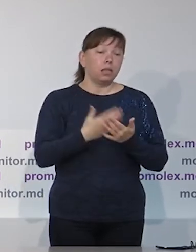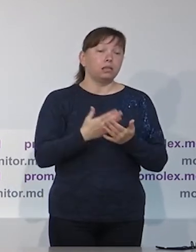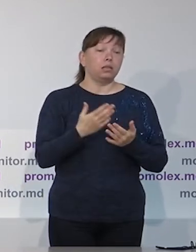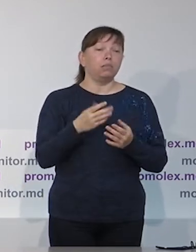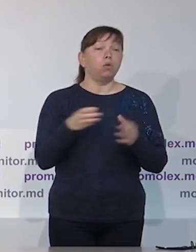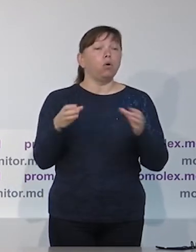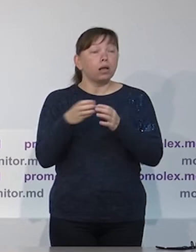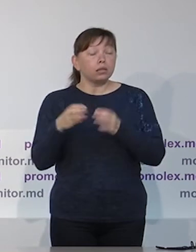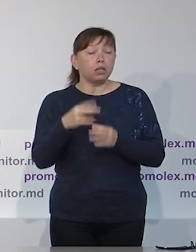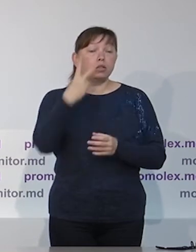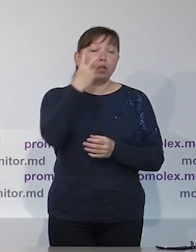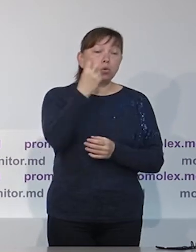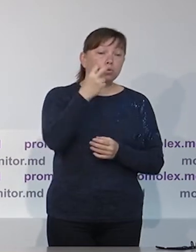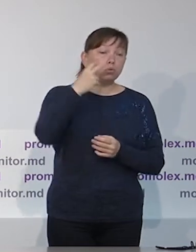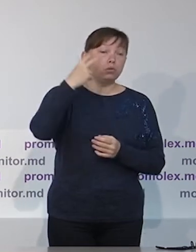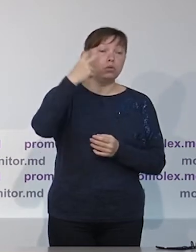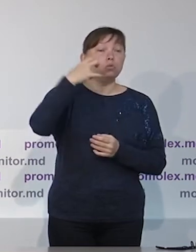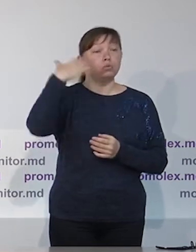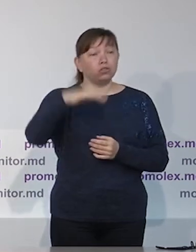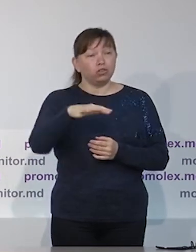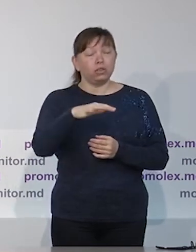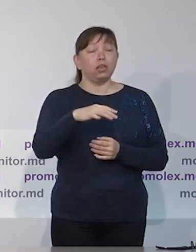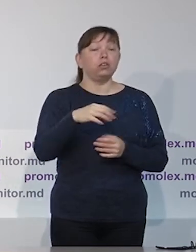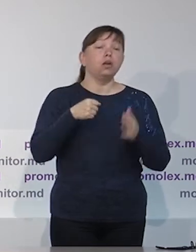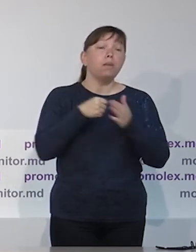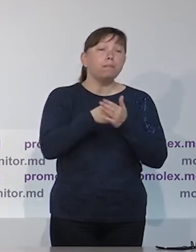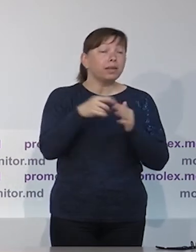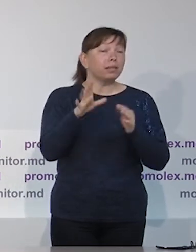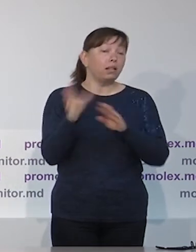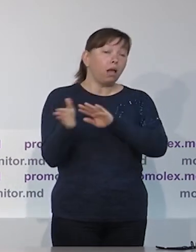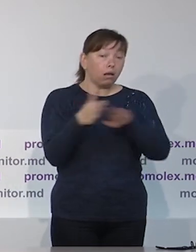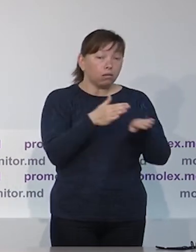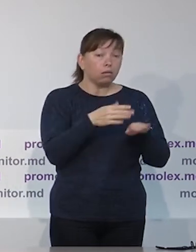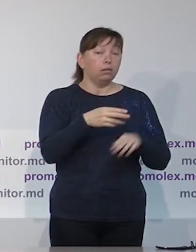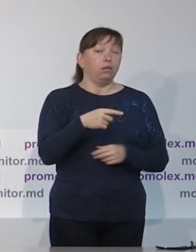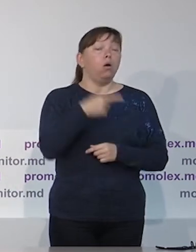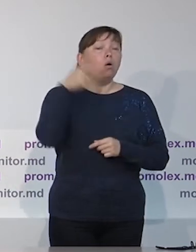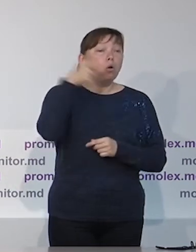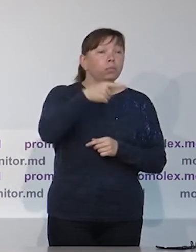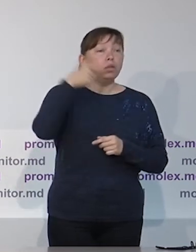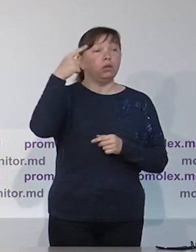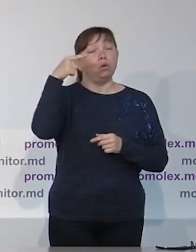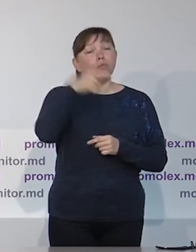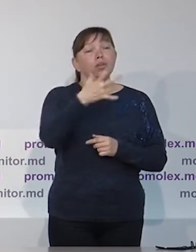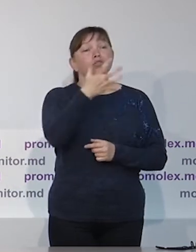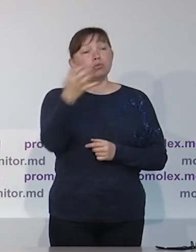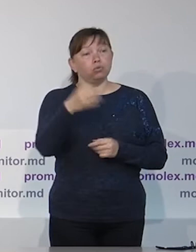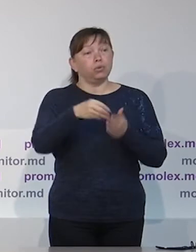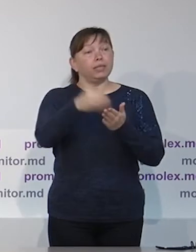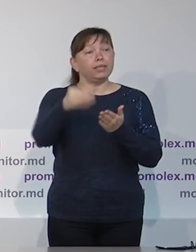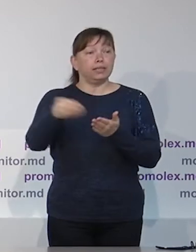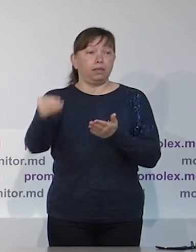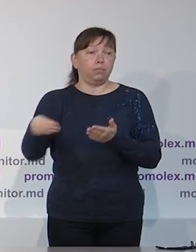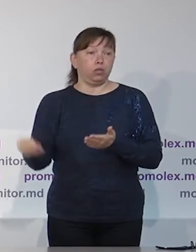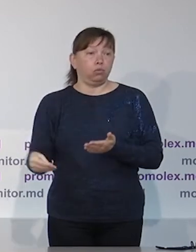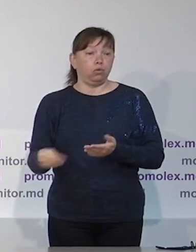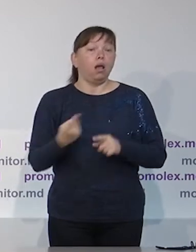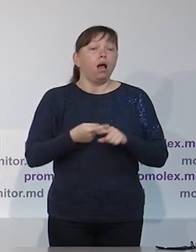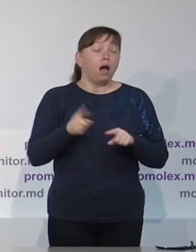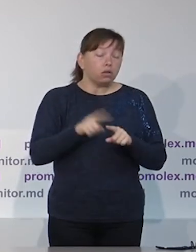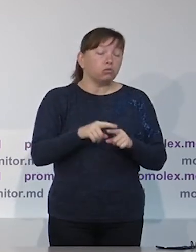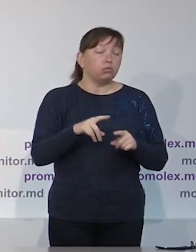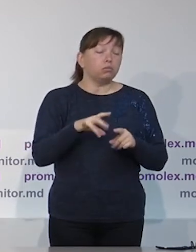-2500 подписей, а для женщин-кандидатов от 250-500 до 1500